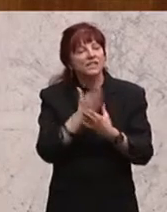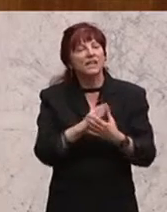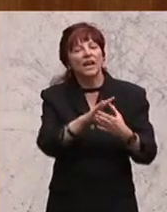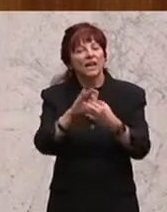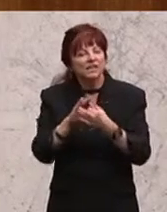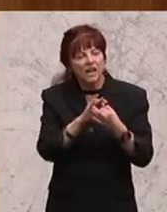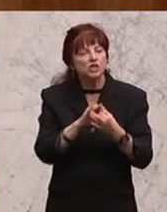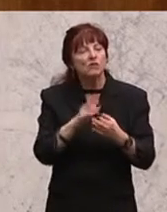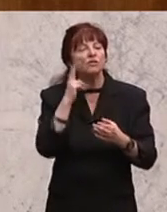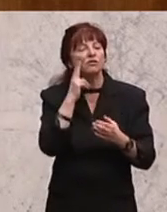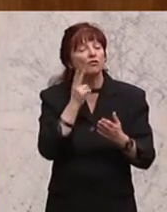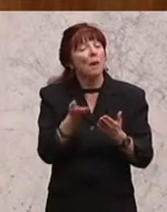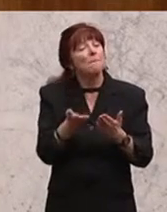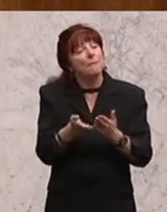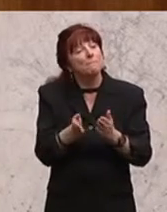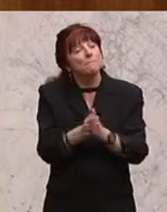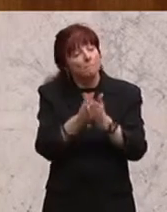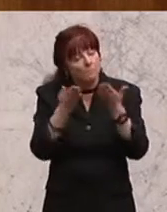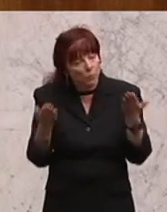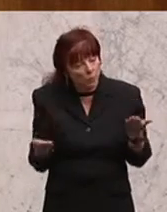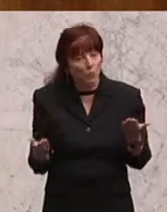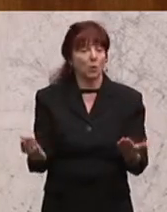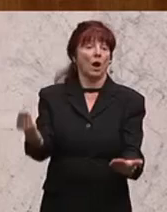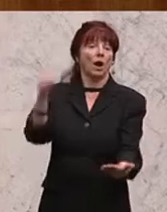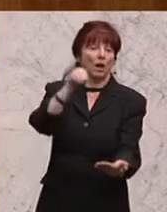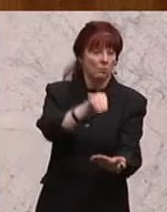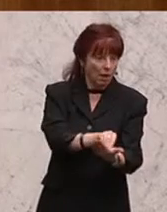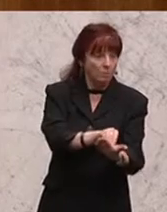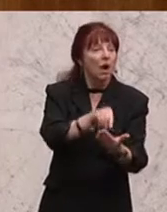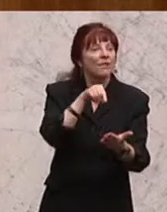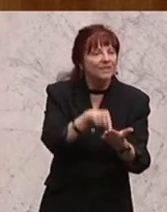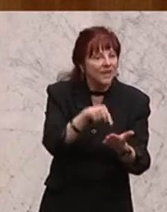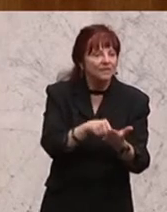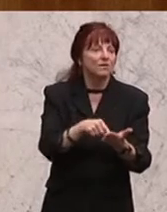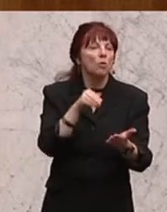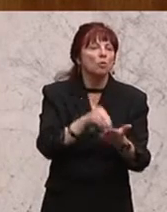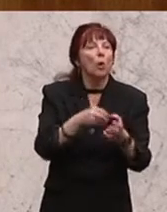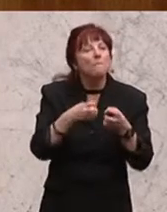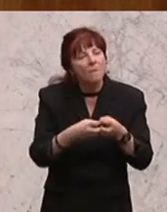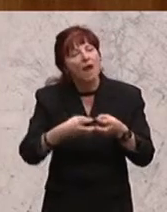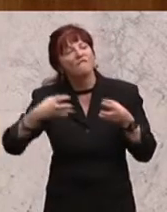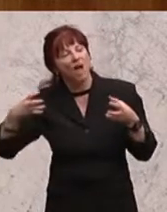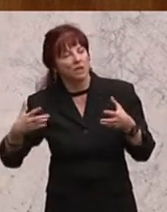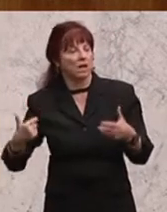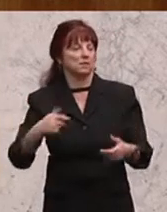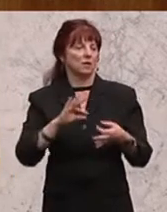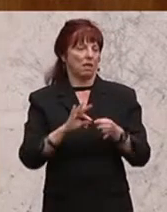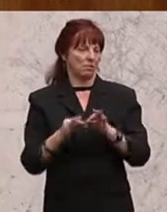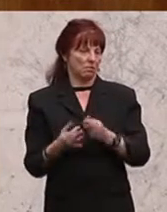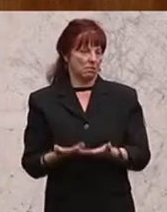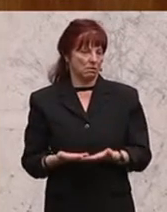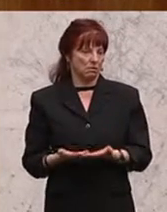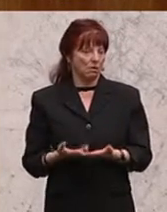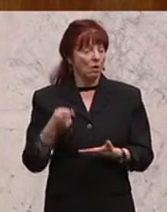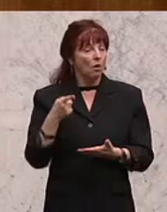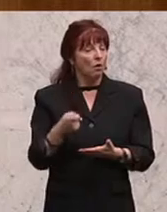Also dieser Beschluss ist ja noch zum Teil viel weitreichender als der Kärntner Beschluss. Und was steht dann noch in den Nachrichten? Eine Haftung